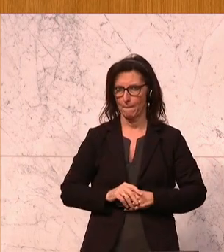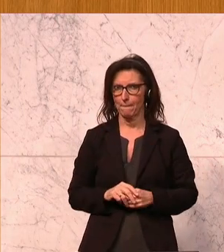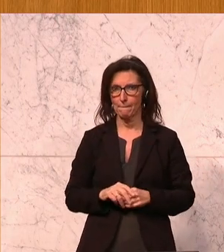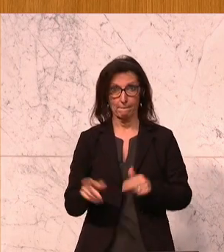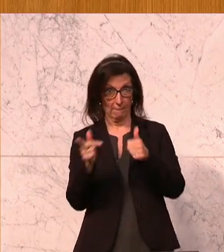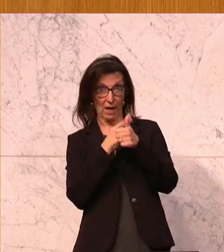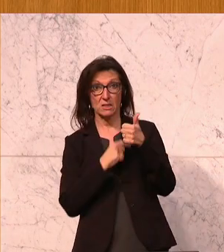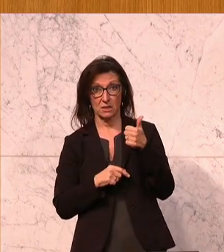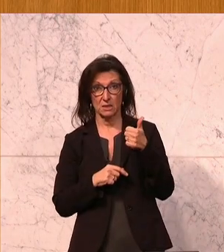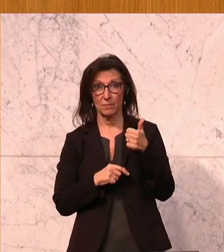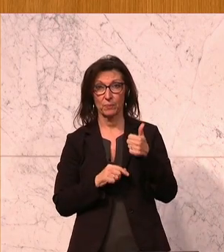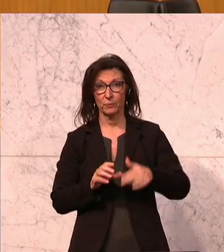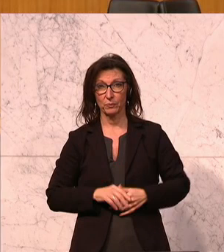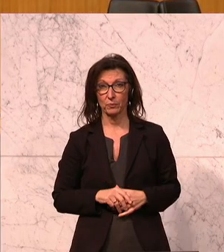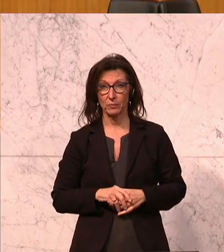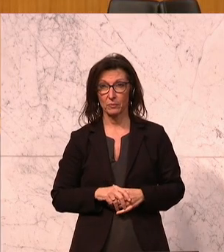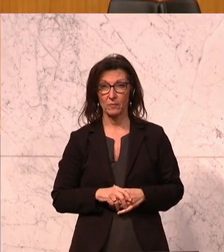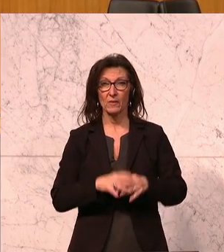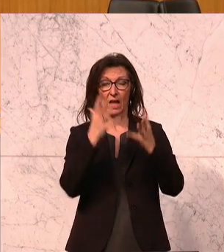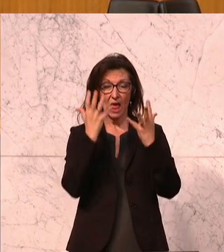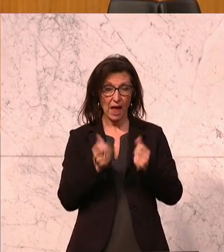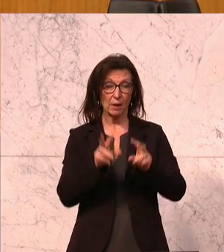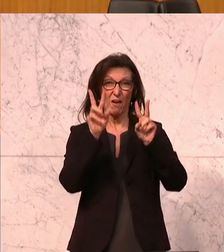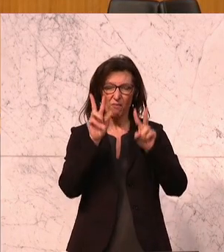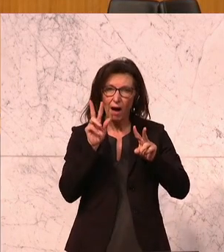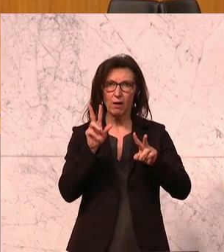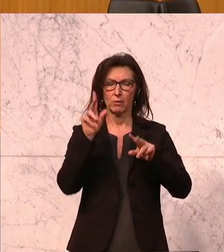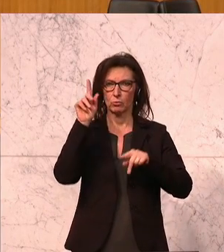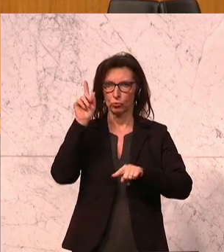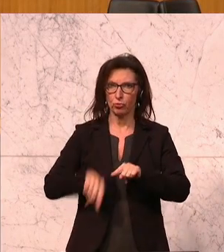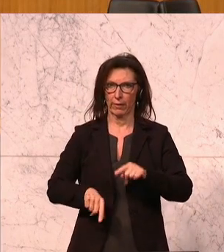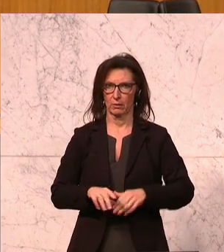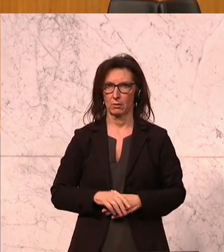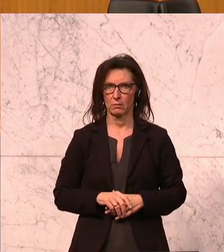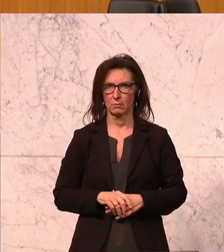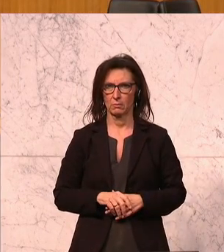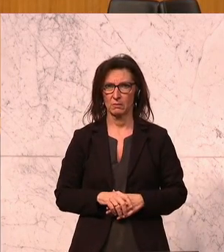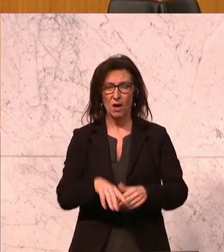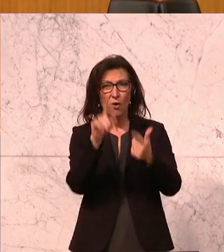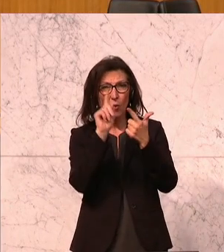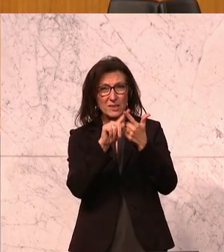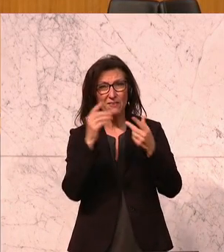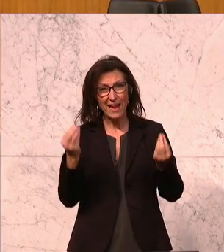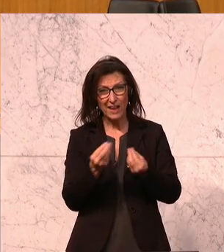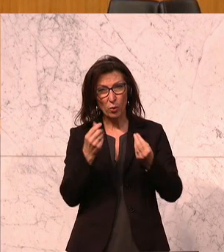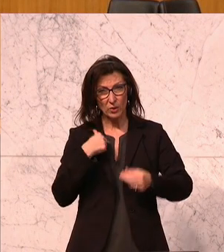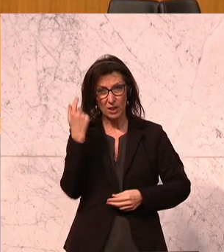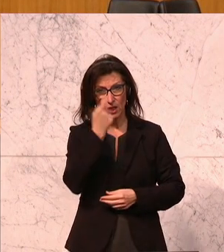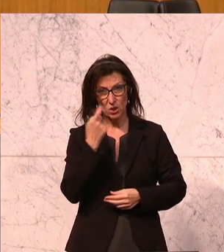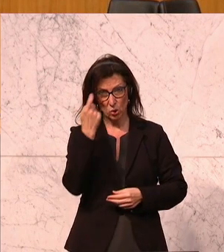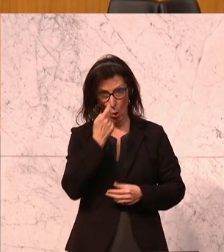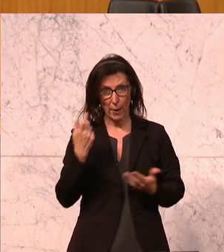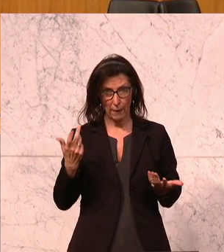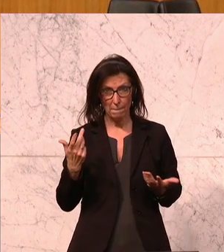Erster Punkt ist, die Ergebnisse sind wirklich schlecht. Der zweite Grund, warum ich mir aber Sorgen mache und das